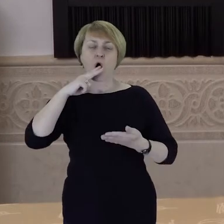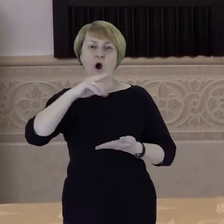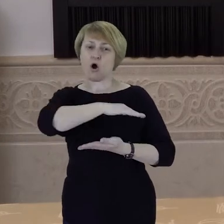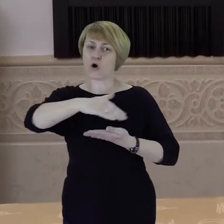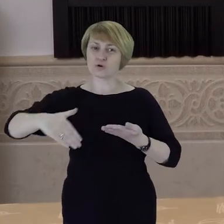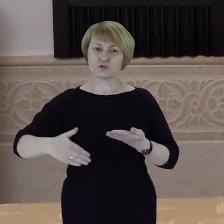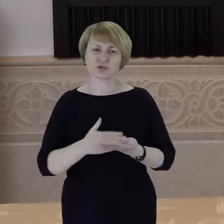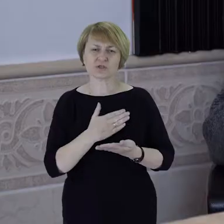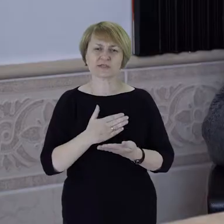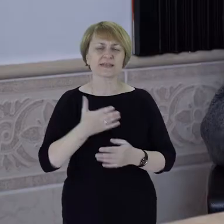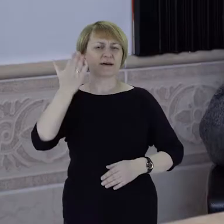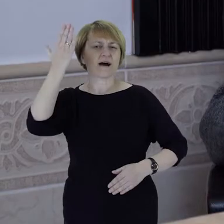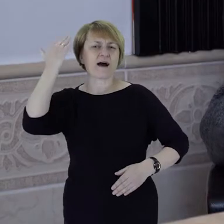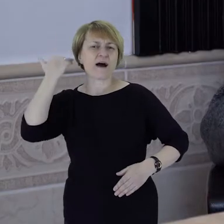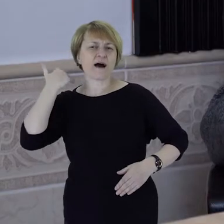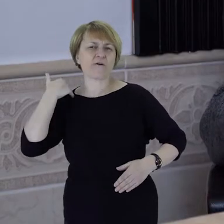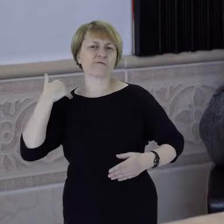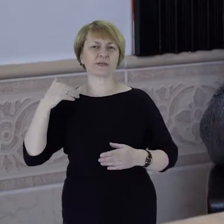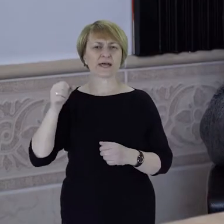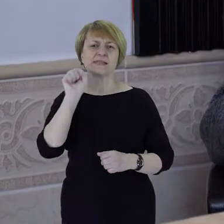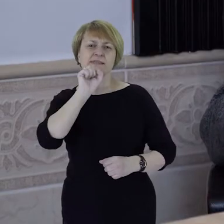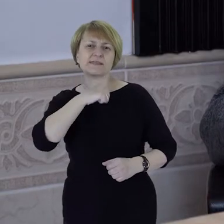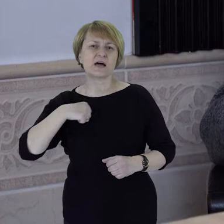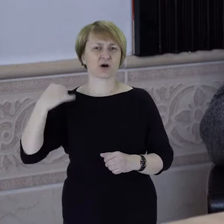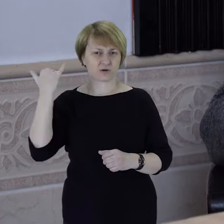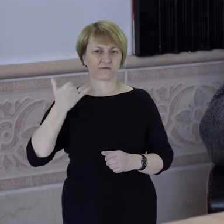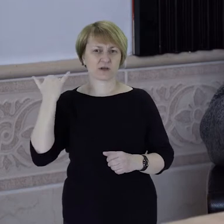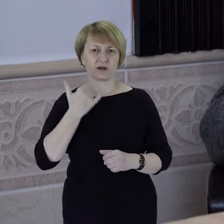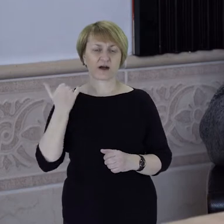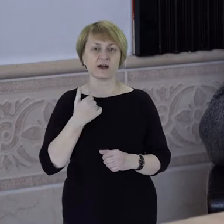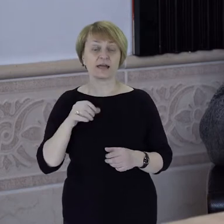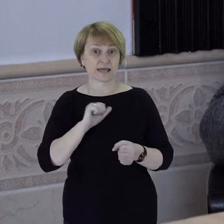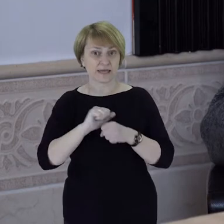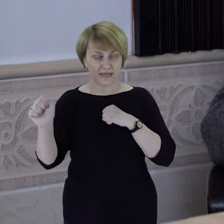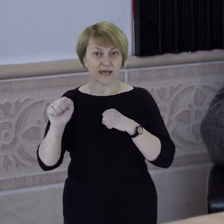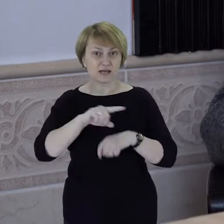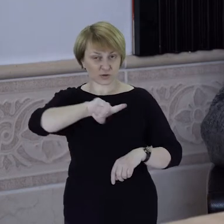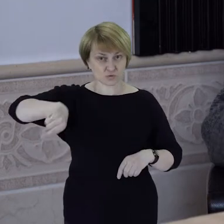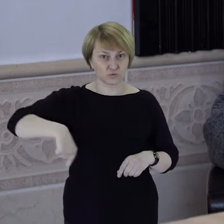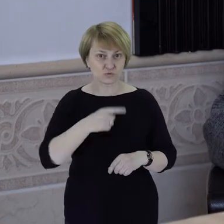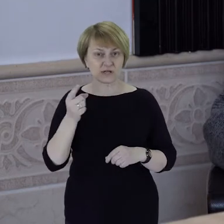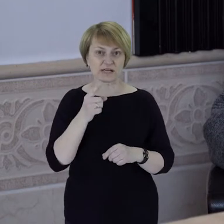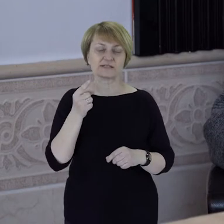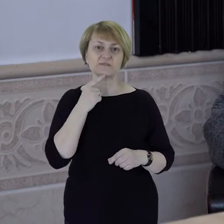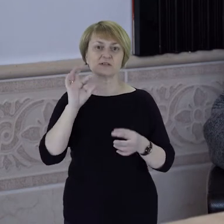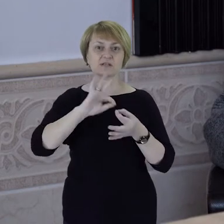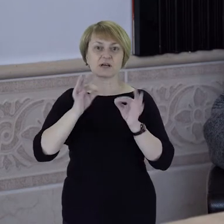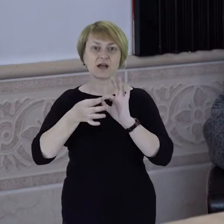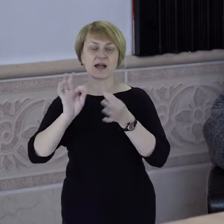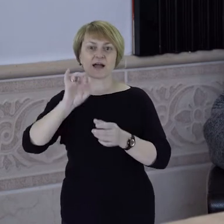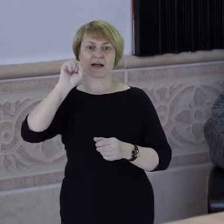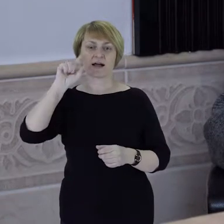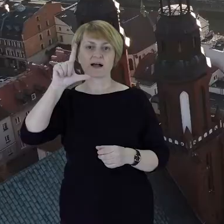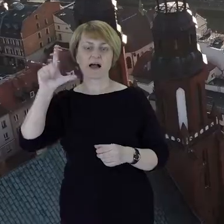w starożytności, występuje u nas już tej pięknej, łacińskojęzycznej oczywiście, Kronice